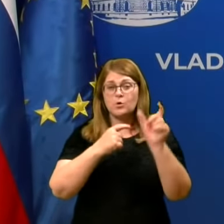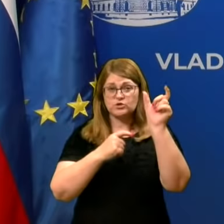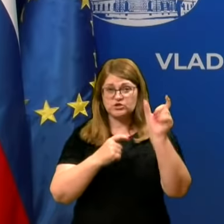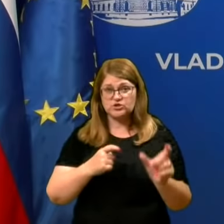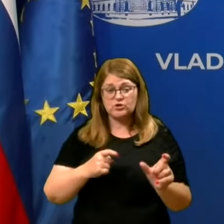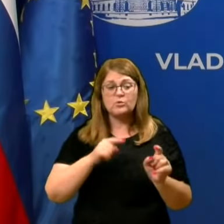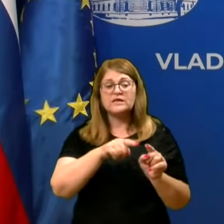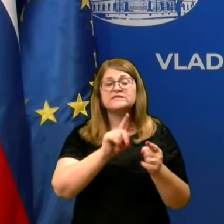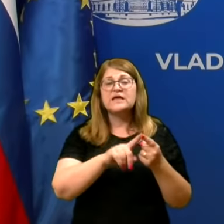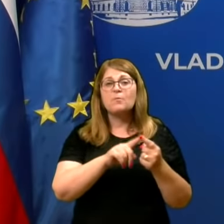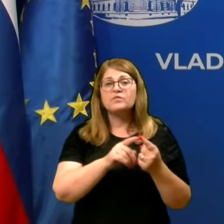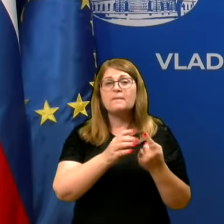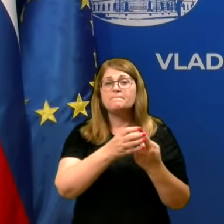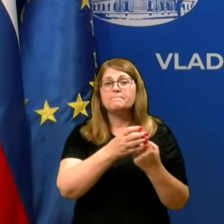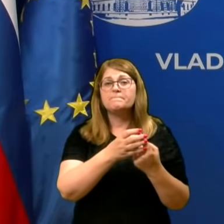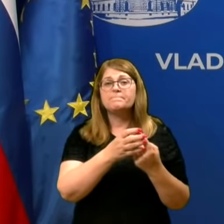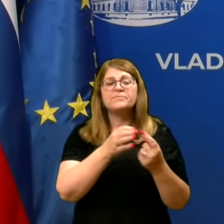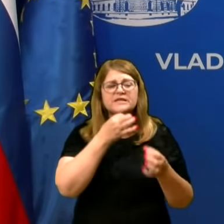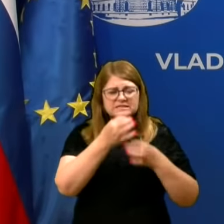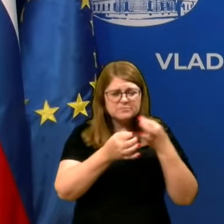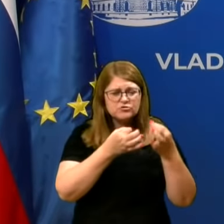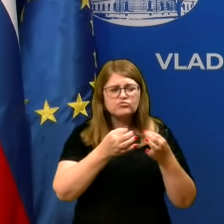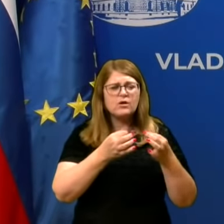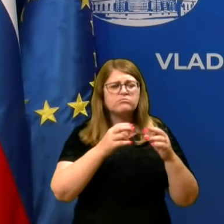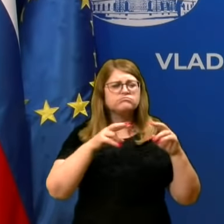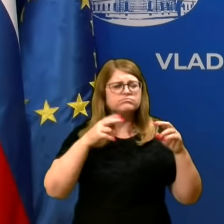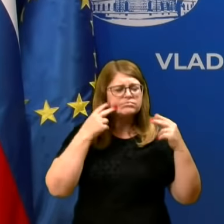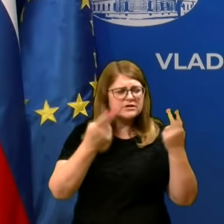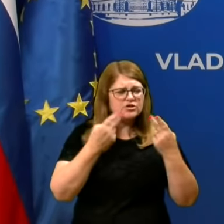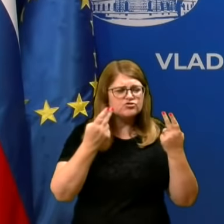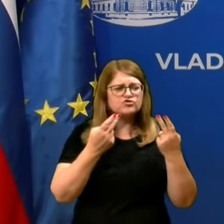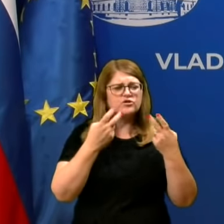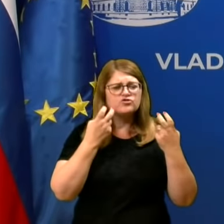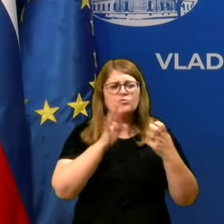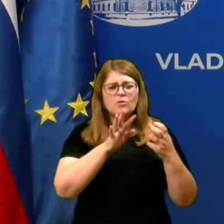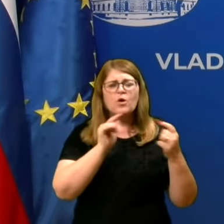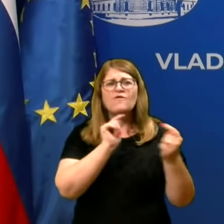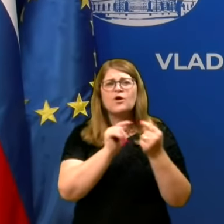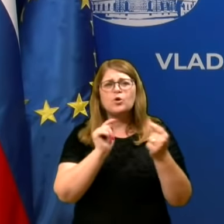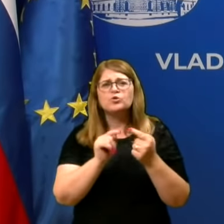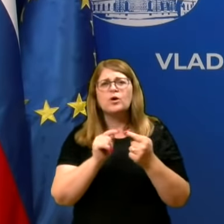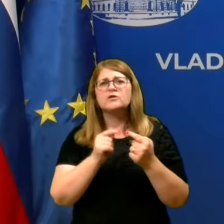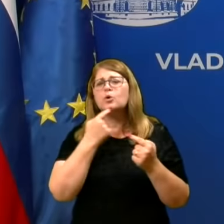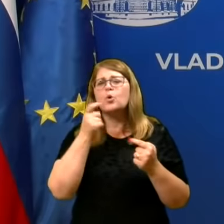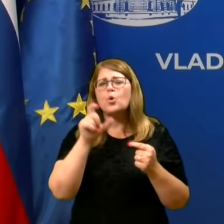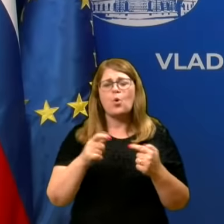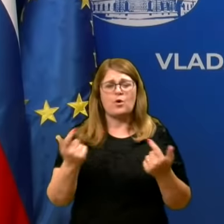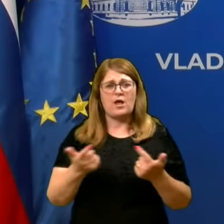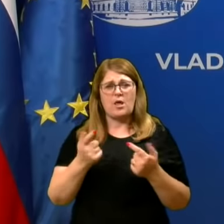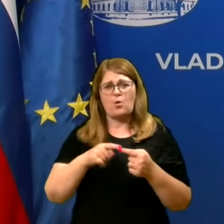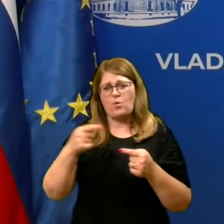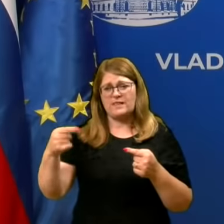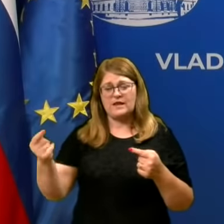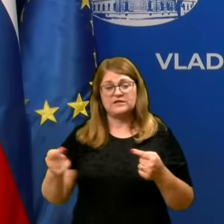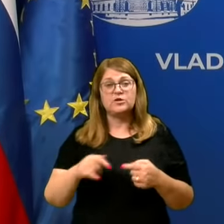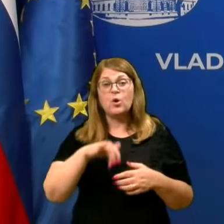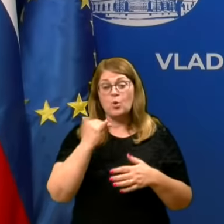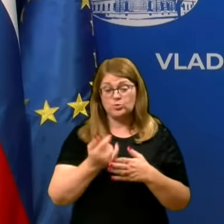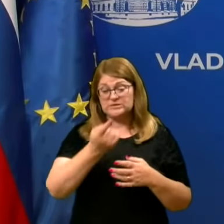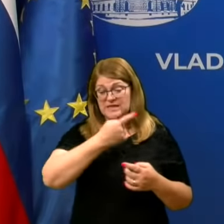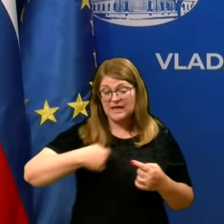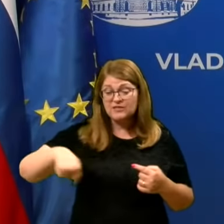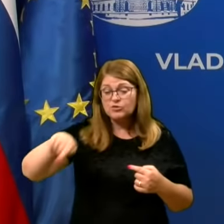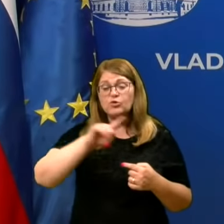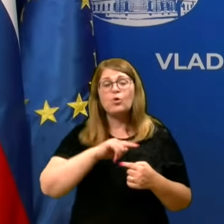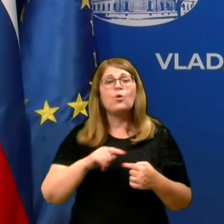da se ga potem anketira, da ugotovimo, kdo so še potencijalno ogroženi. Vse to govori o tem, da želimo